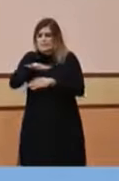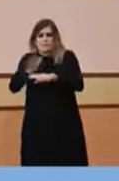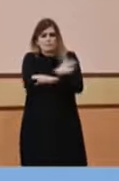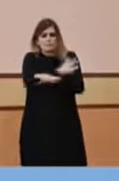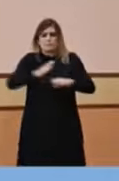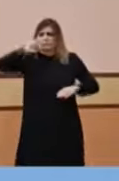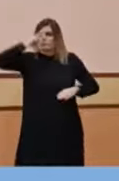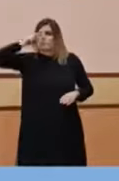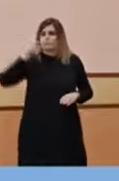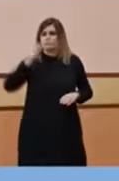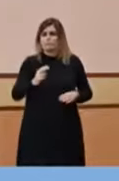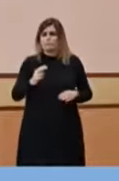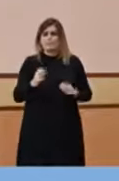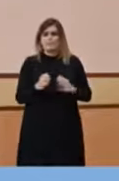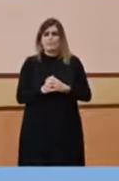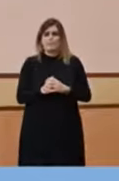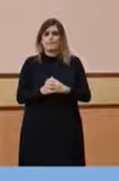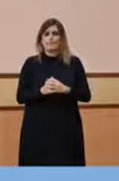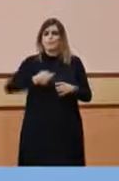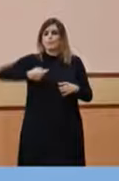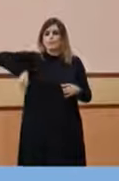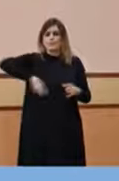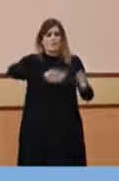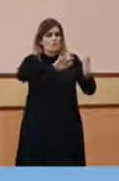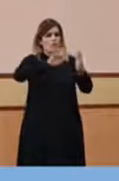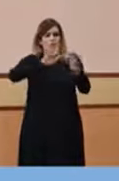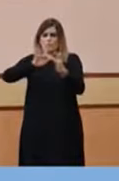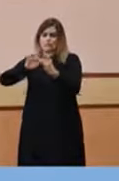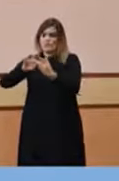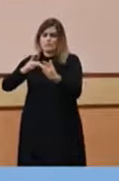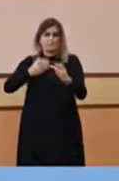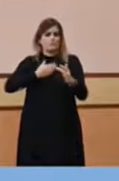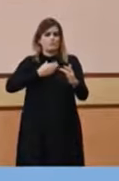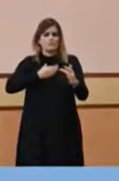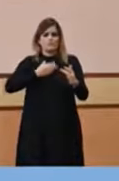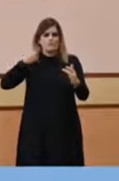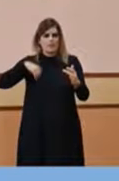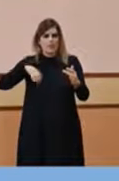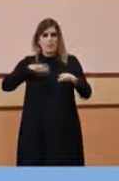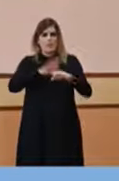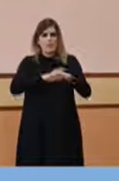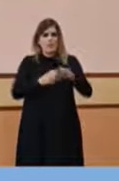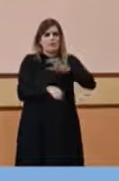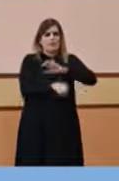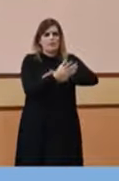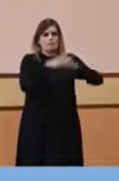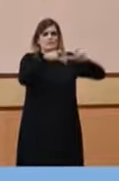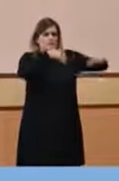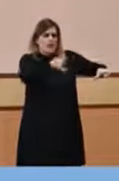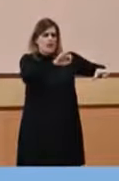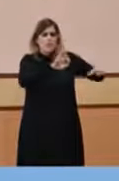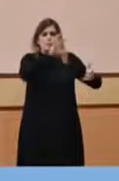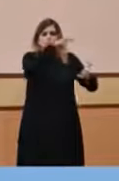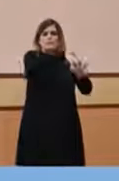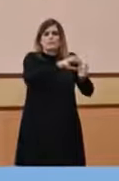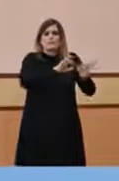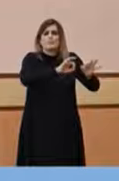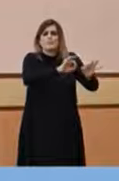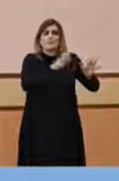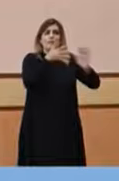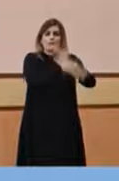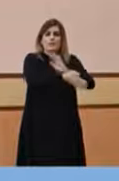aquesta aliança, en les entitats locals, en els ajuntaments, espais alternatius, que hi hagi aquest compliment